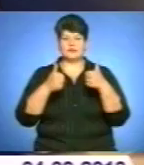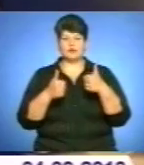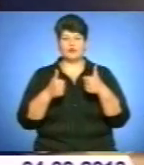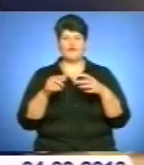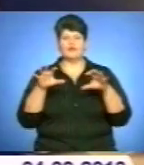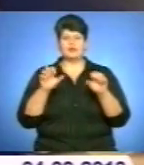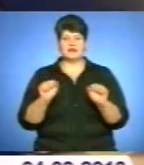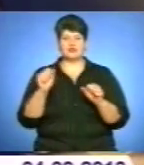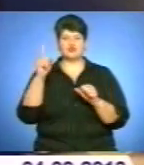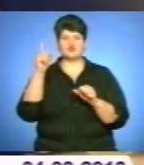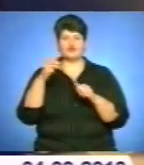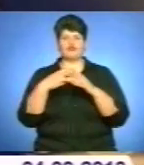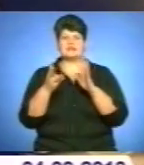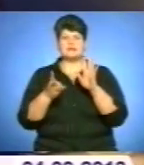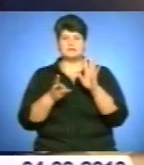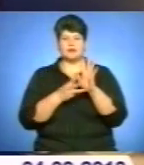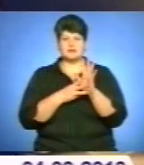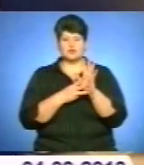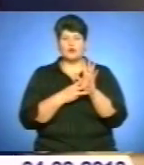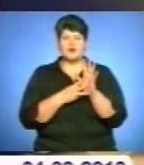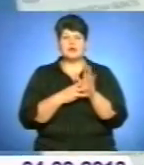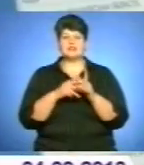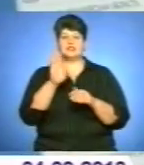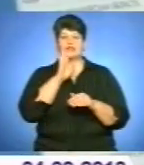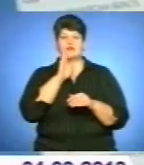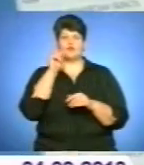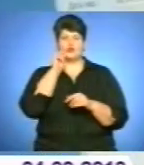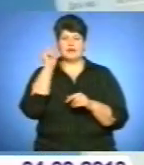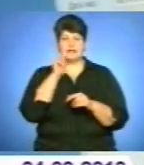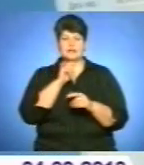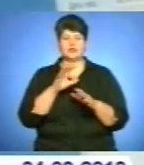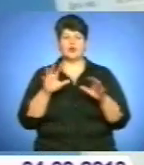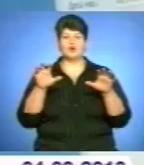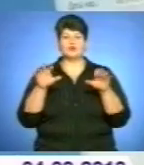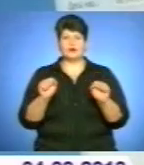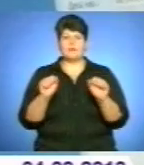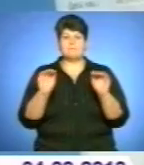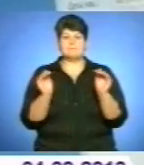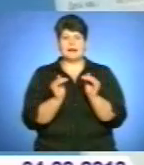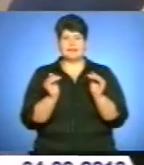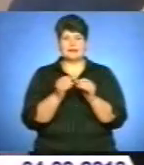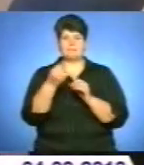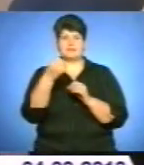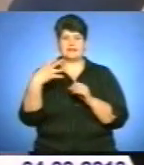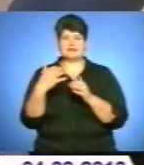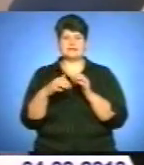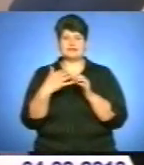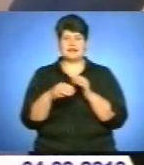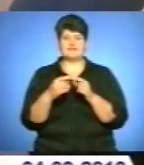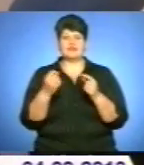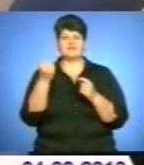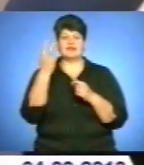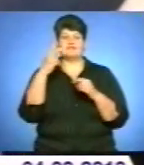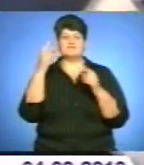– 118-ту. За словами міністра Королевської, жінки в Україні очолюють лише 26% малих, 15% середніх і 12% великих